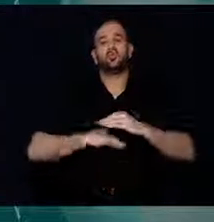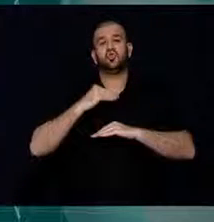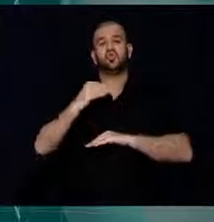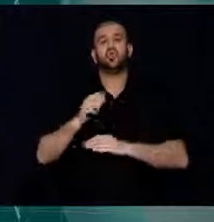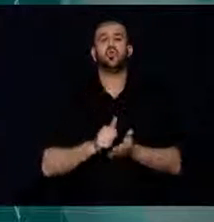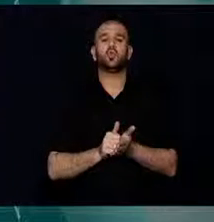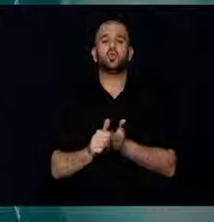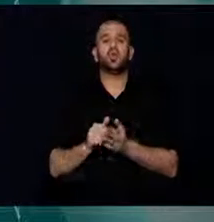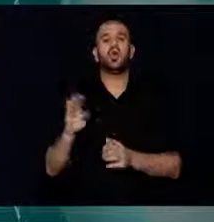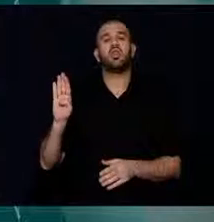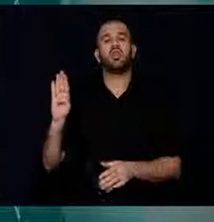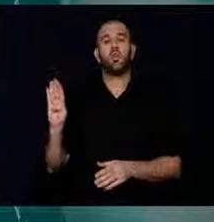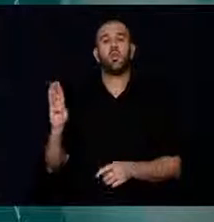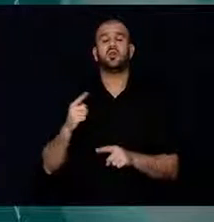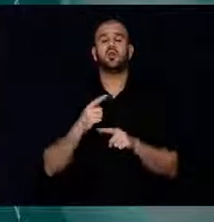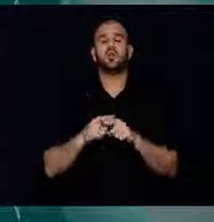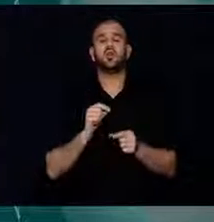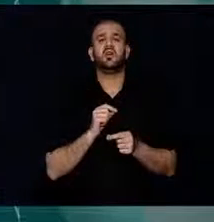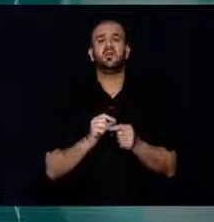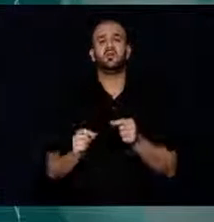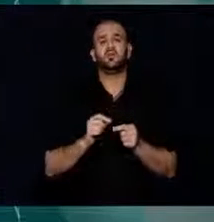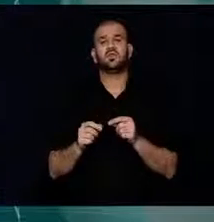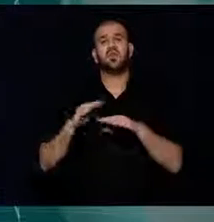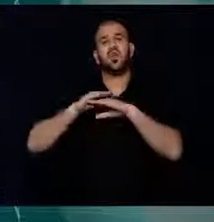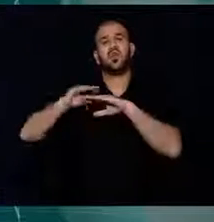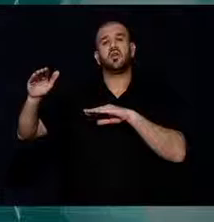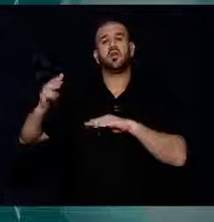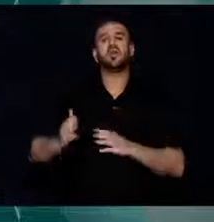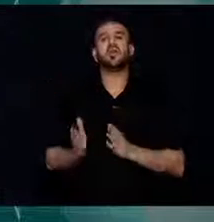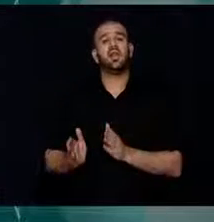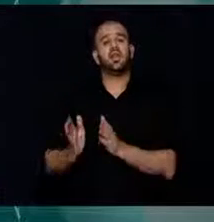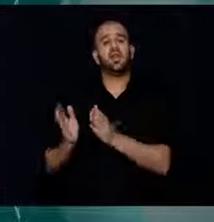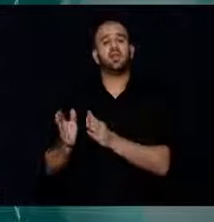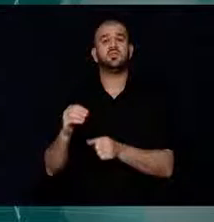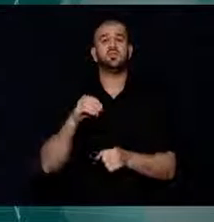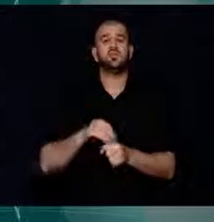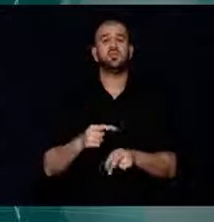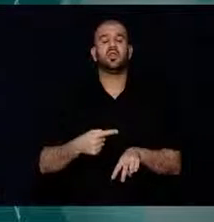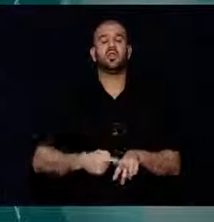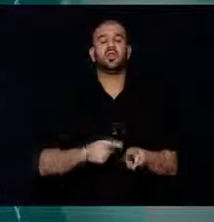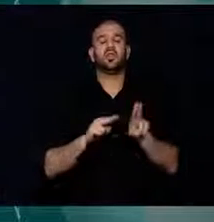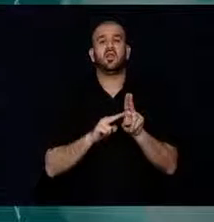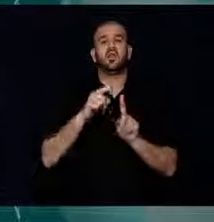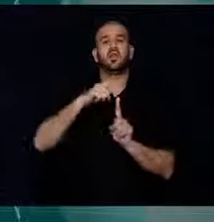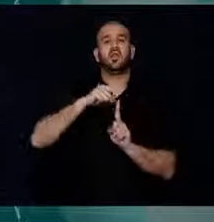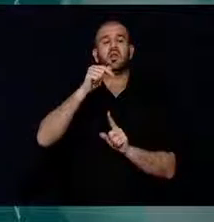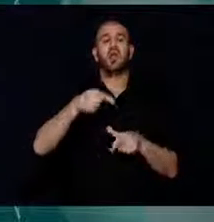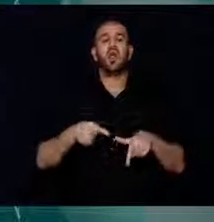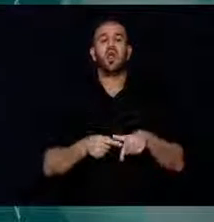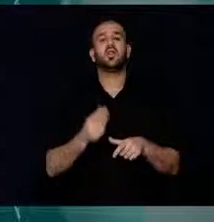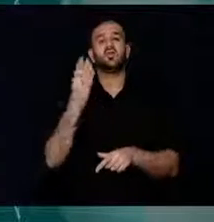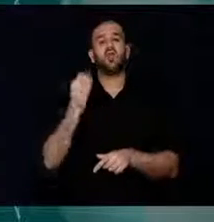dedi. Ardından, iki toplumlu koro, beğeniyle izlenen ve